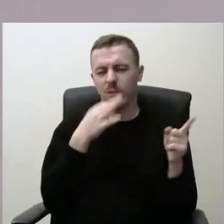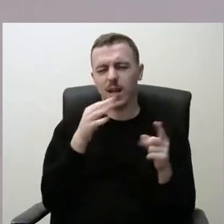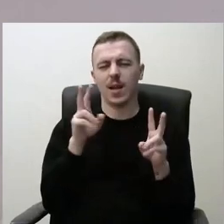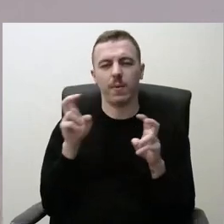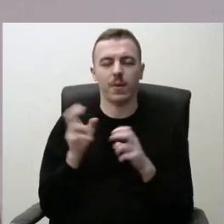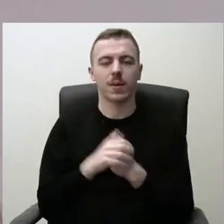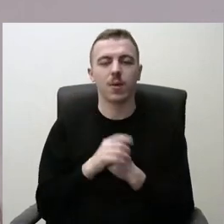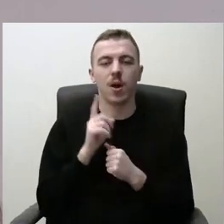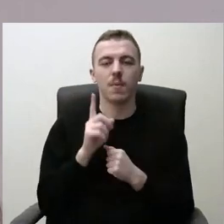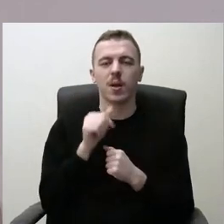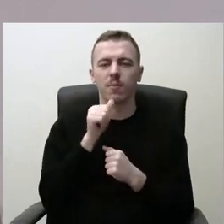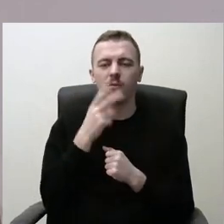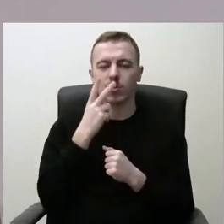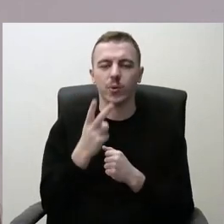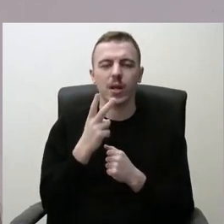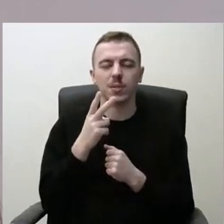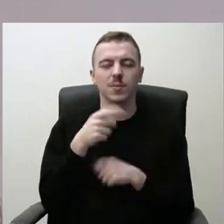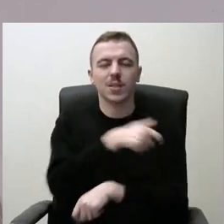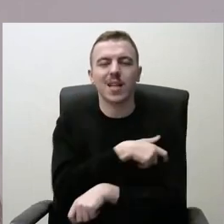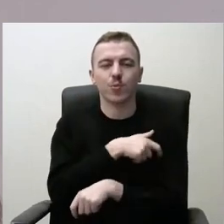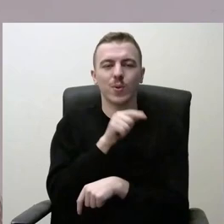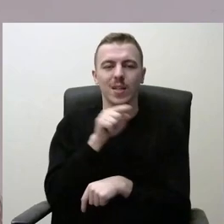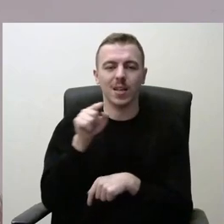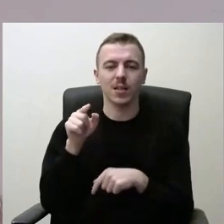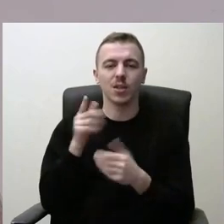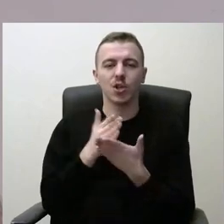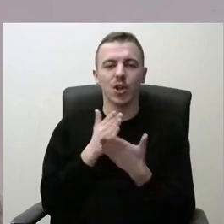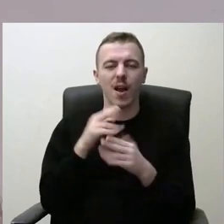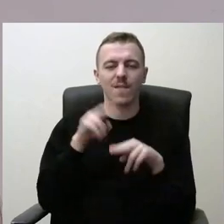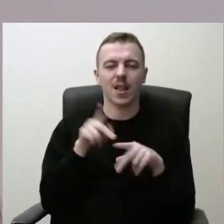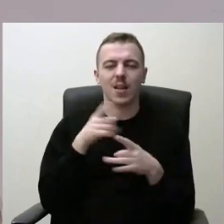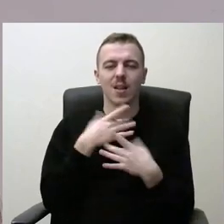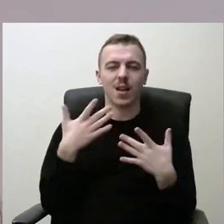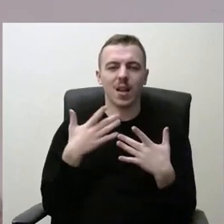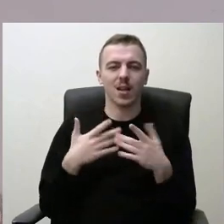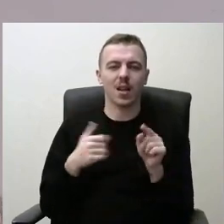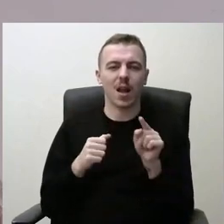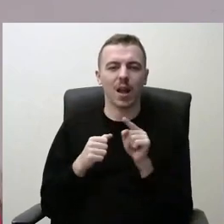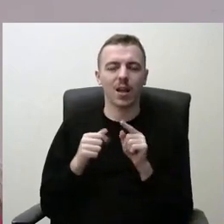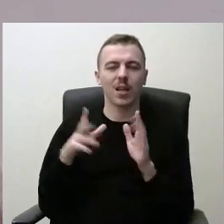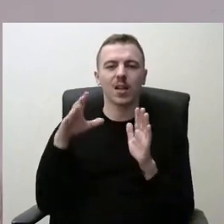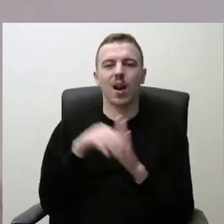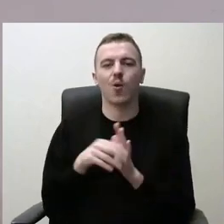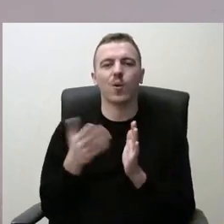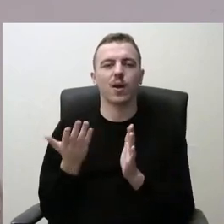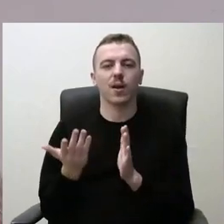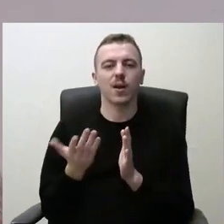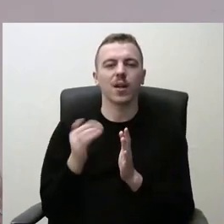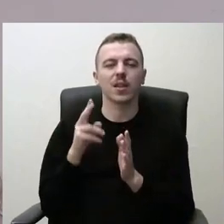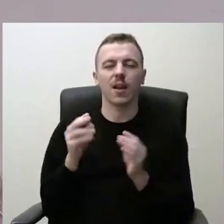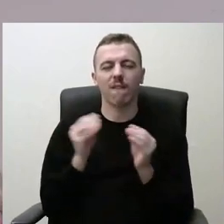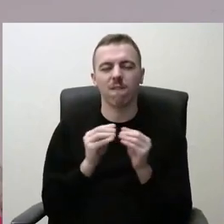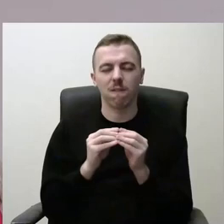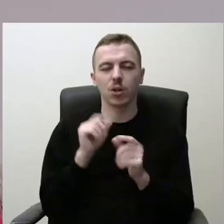bet jeigu mes atsigrėžtumėm į seninijas, suprastumėm, kad kai kurie tie vietiniai renginiai įtraukia tik tuos pačius,